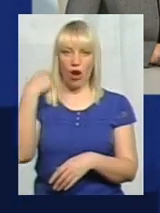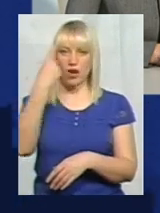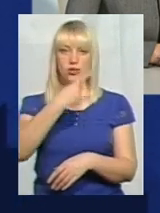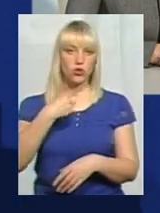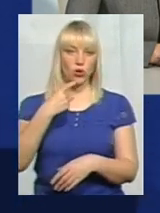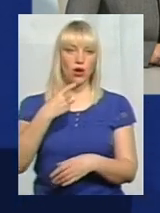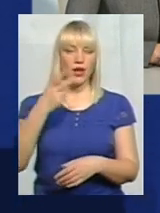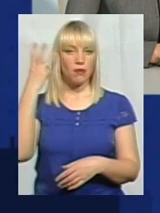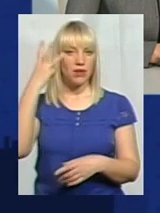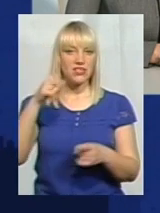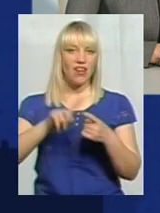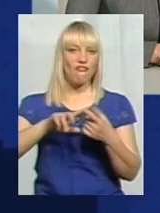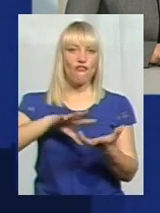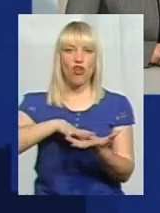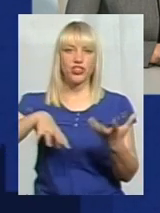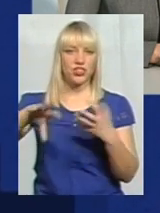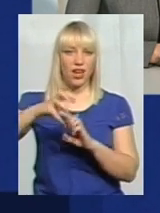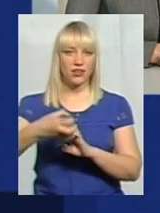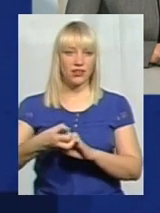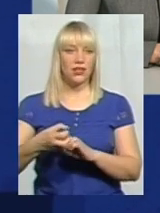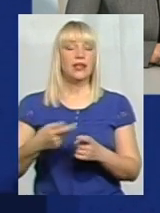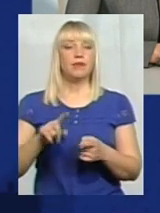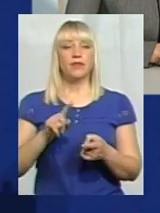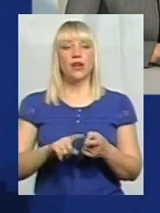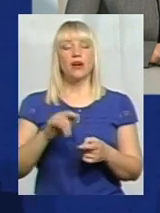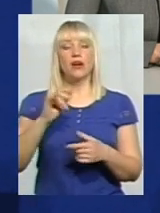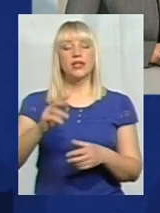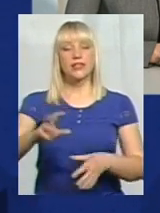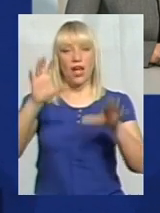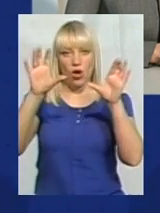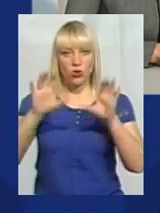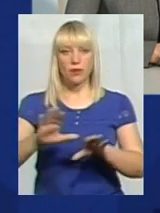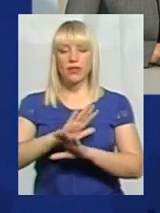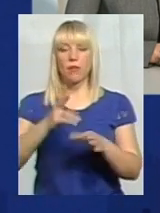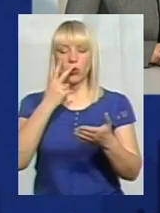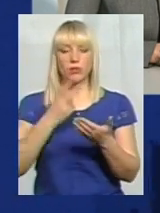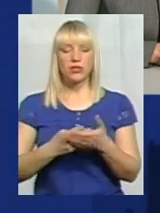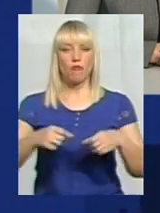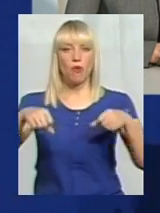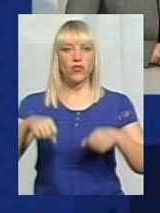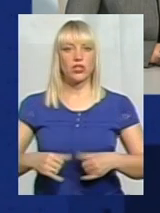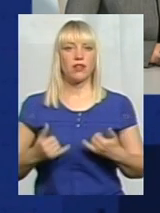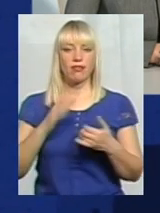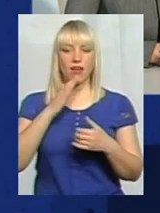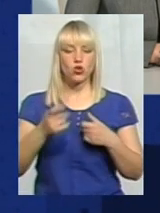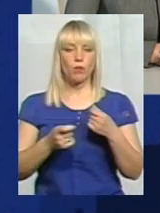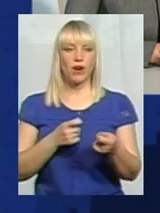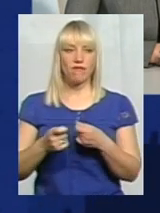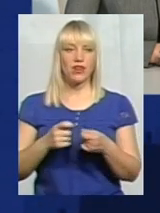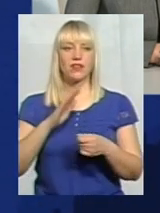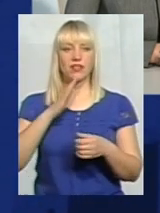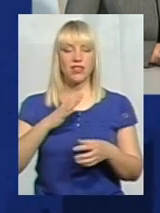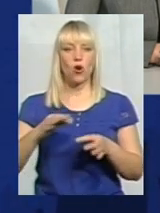На жаль, чинним законодавством не передбачено повноваження для нашого управління і для нашої